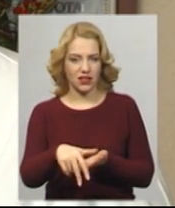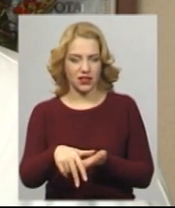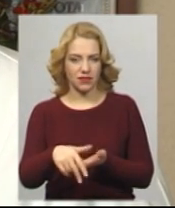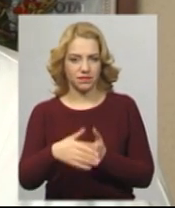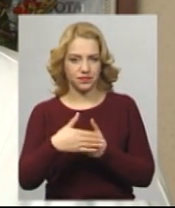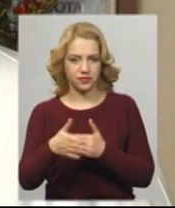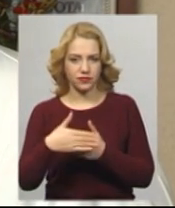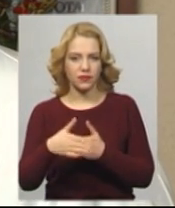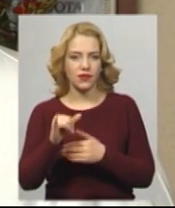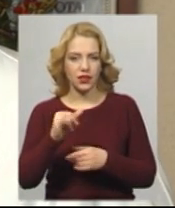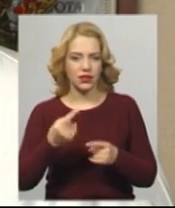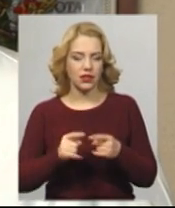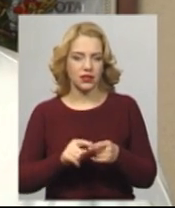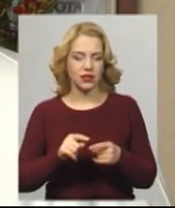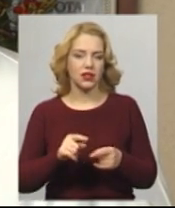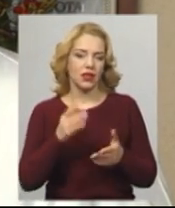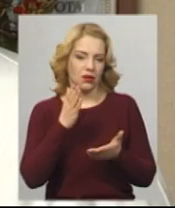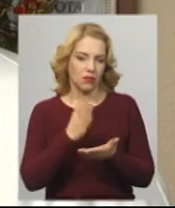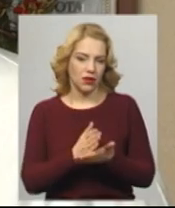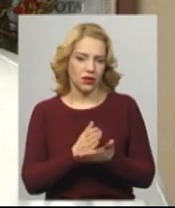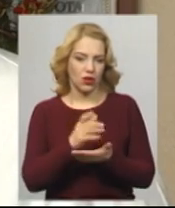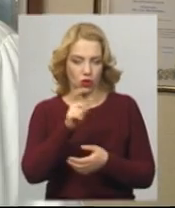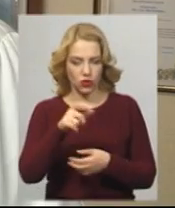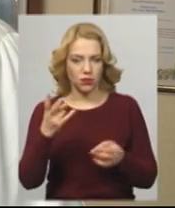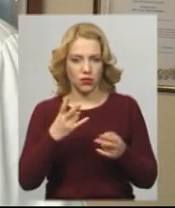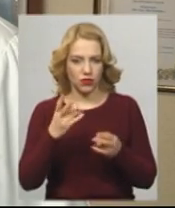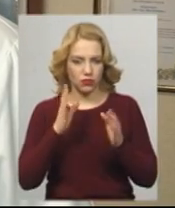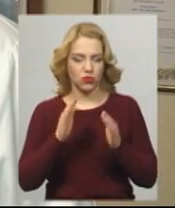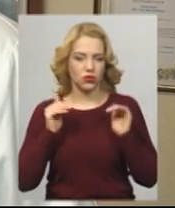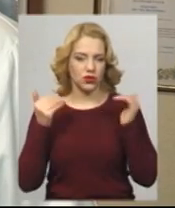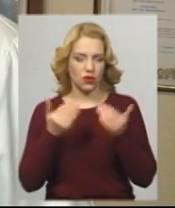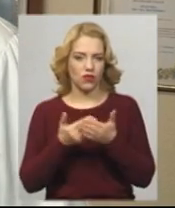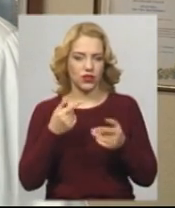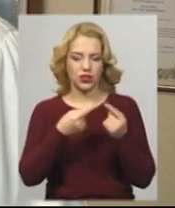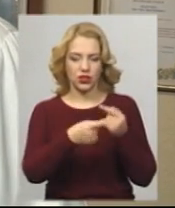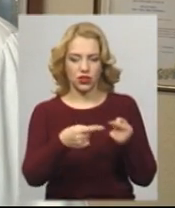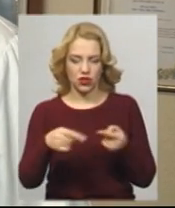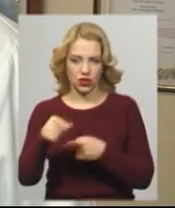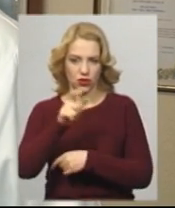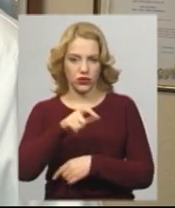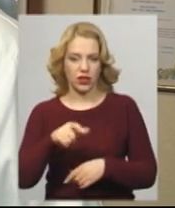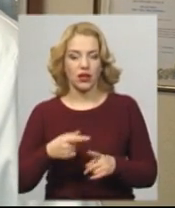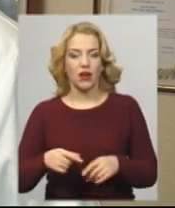І ці хворі дійсно можуть бути ізольовані від інших. В області при